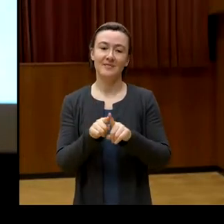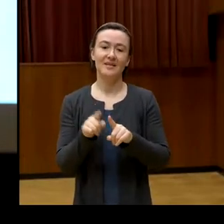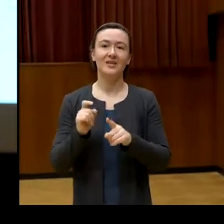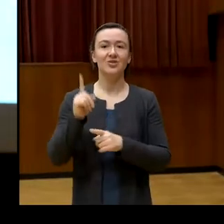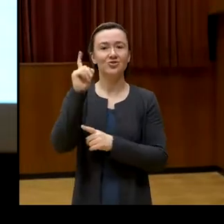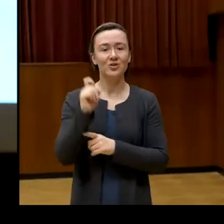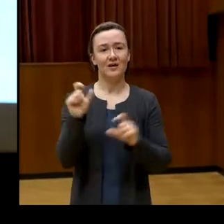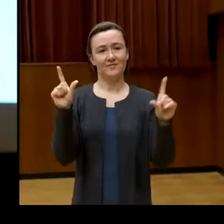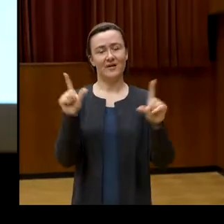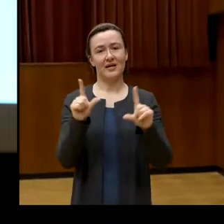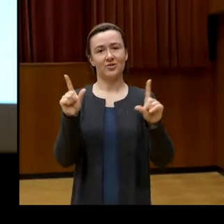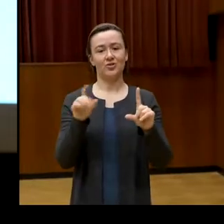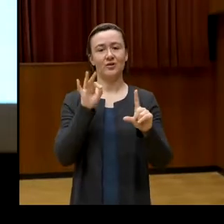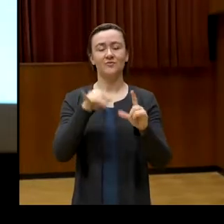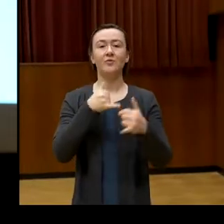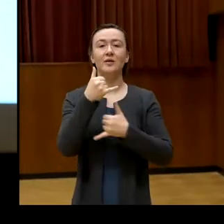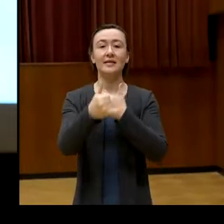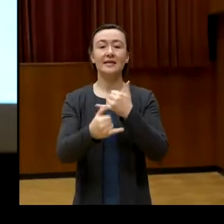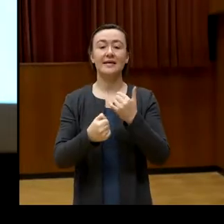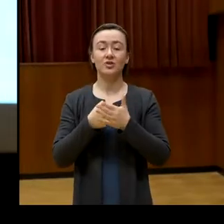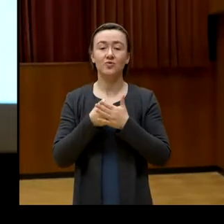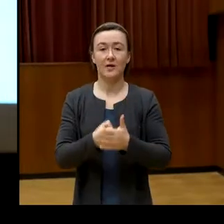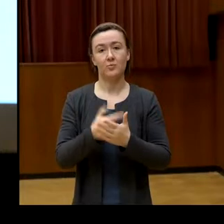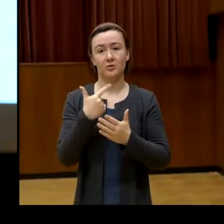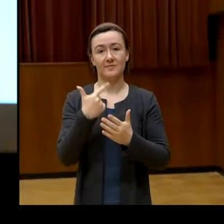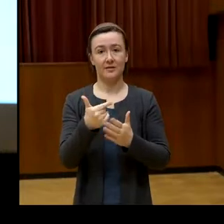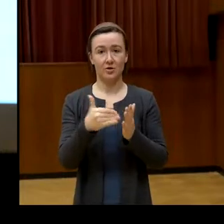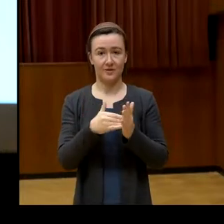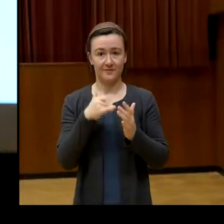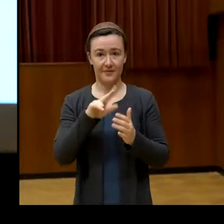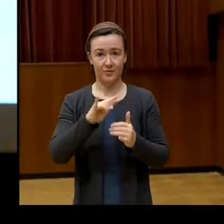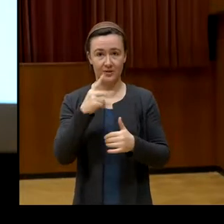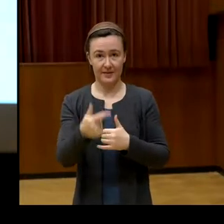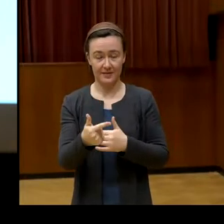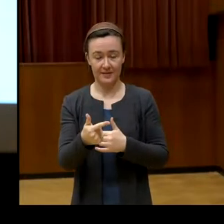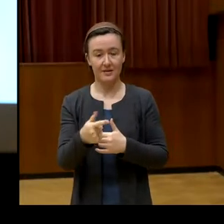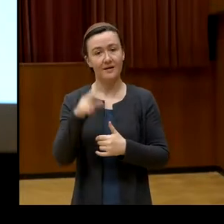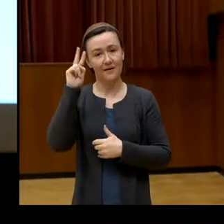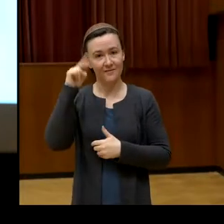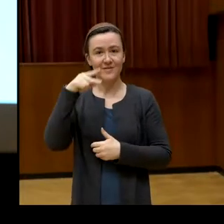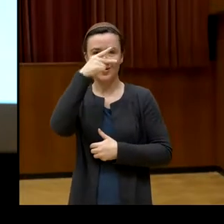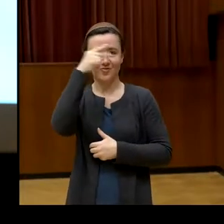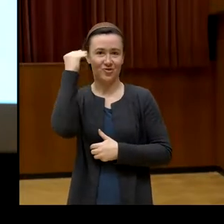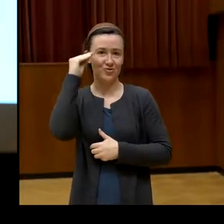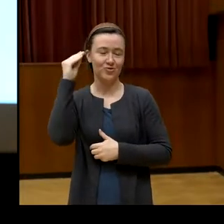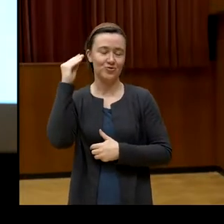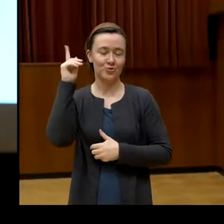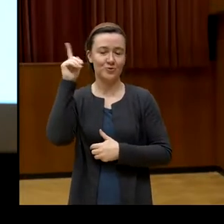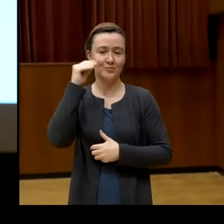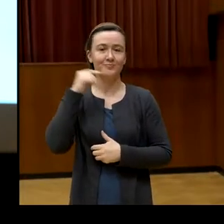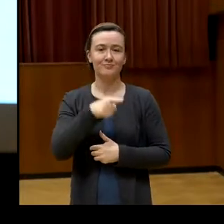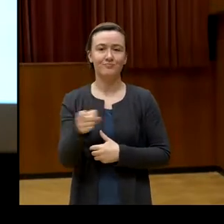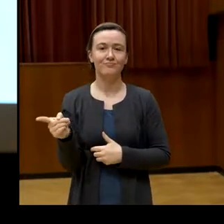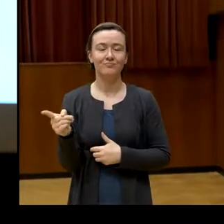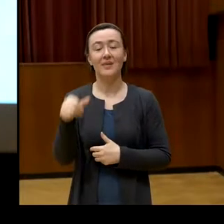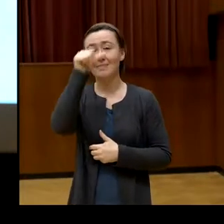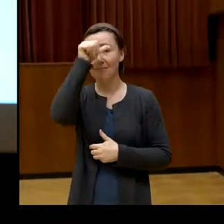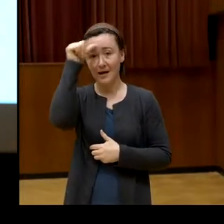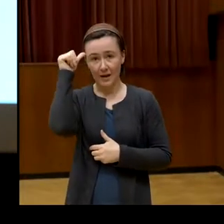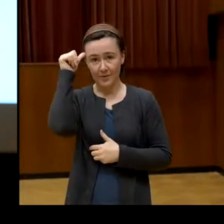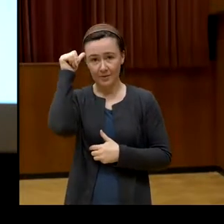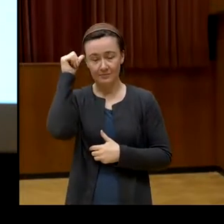Auftaktveranstaltung des Jahresschwerpunktes 2024 der Wiener Volkshochschulen. Und dieser trägt den Titel